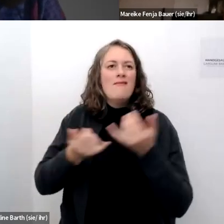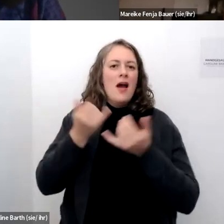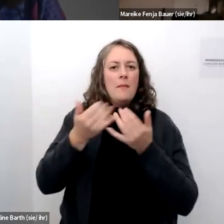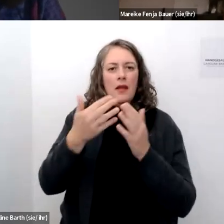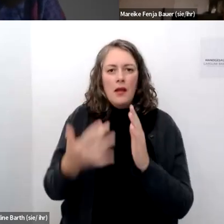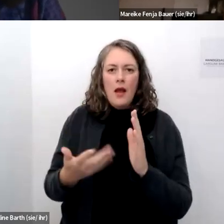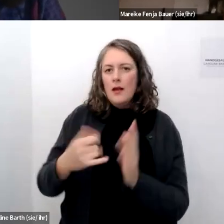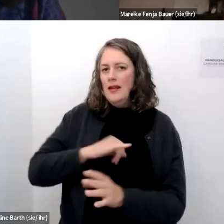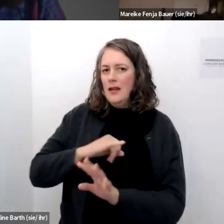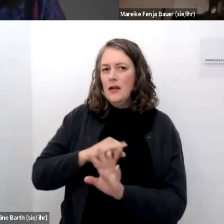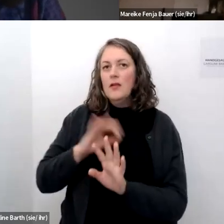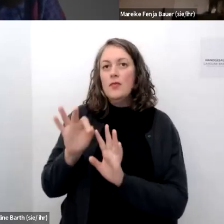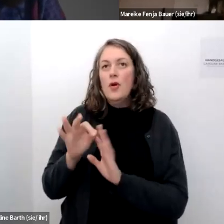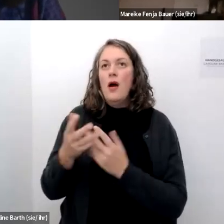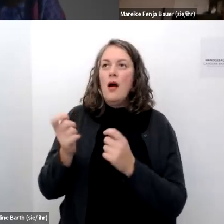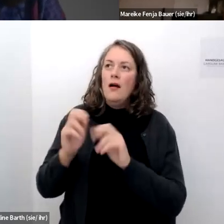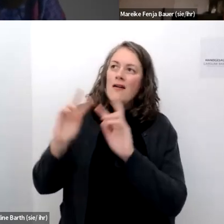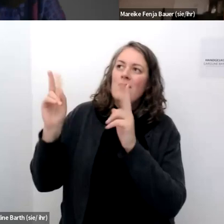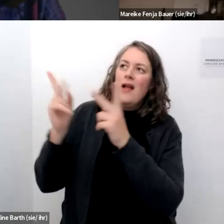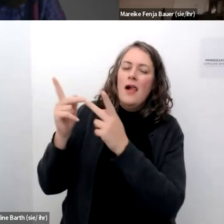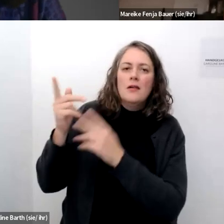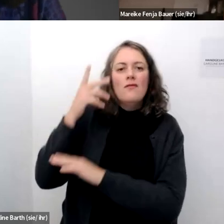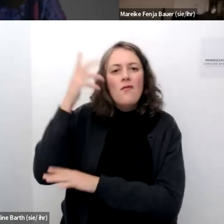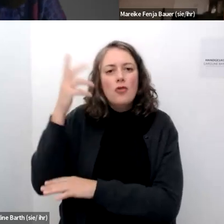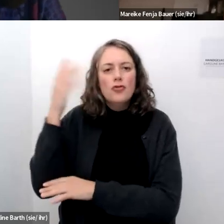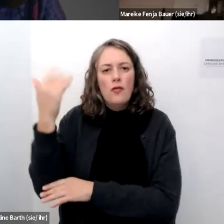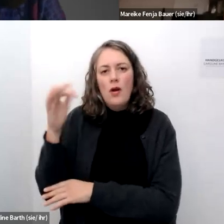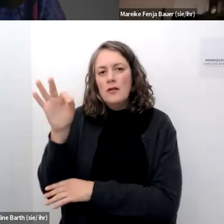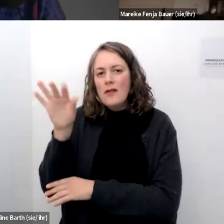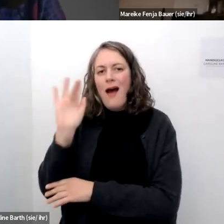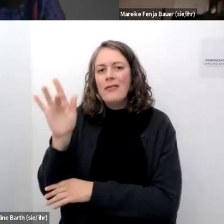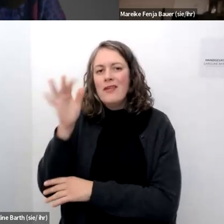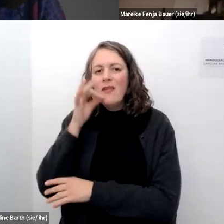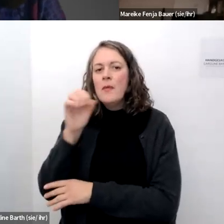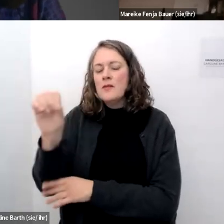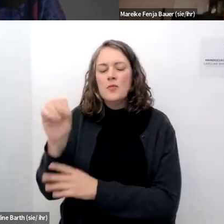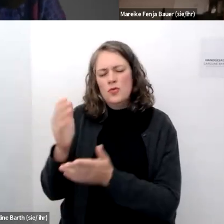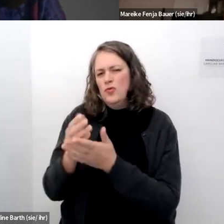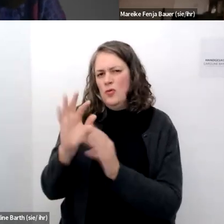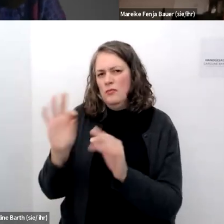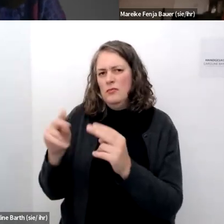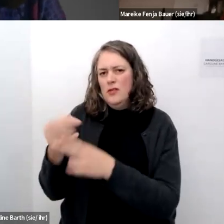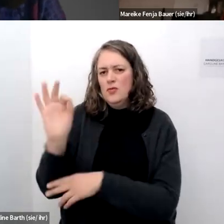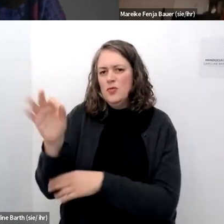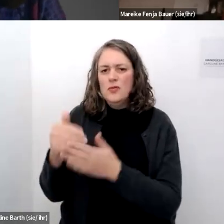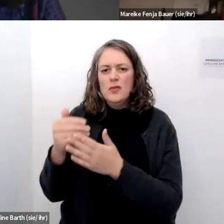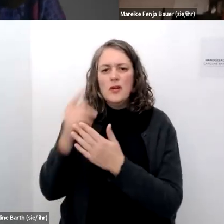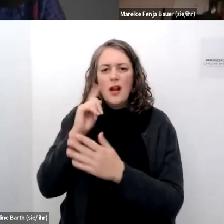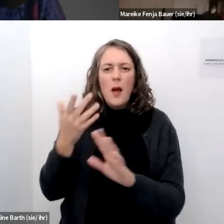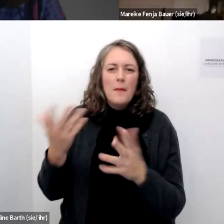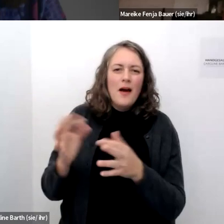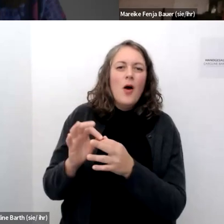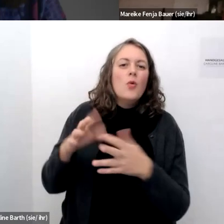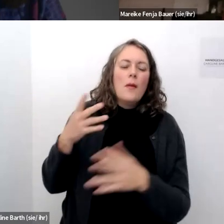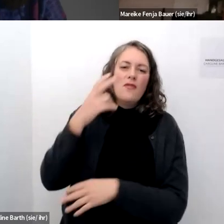dieses antifeministische weltbild passen und natürlich auch soziale medien in ort sind bei den menschen ich glaube fast unabhängig vom